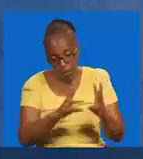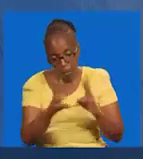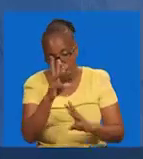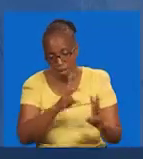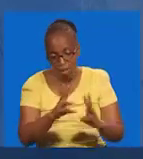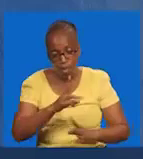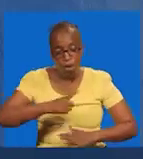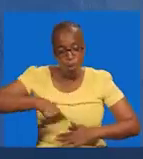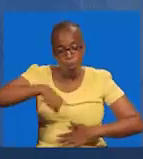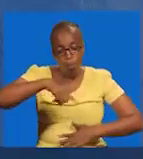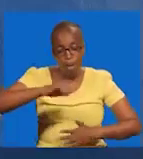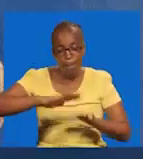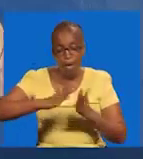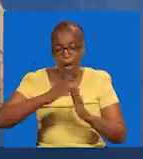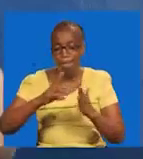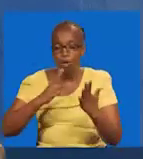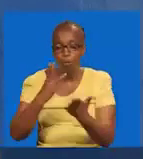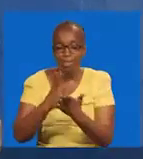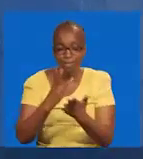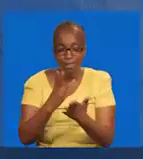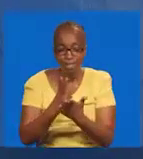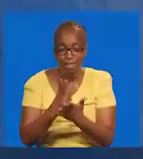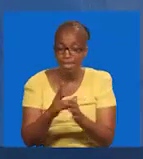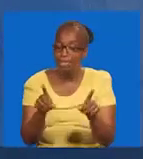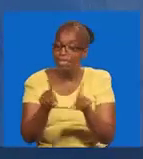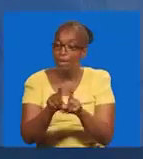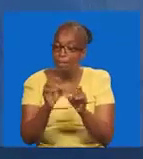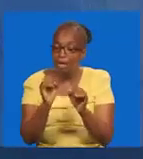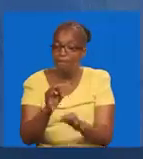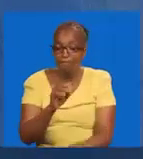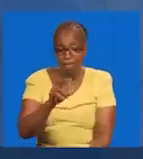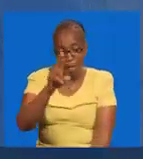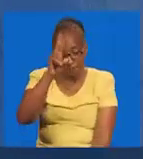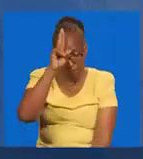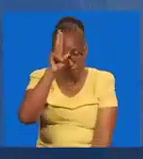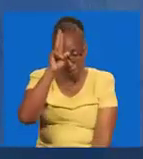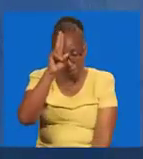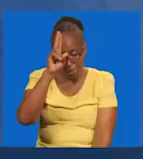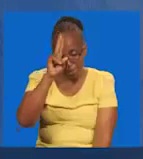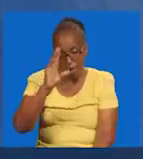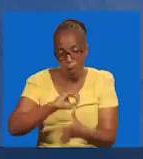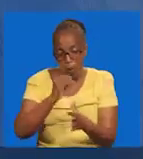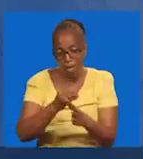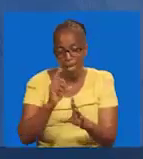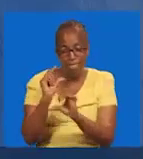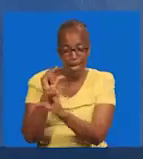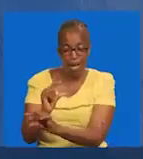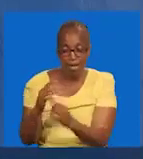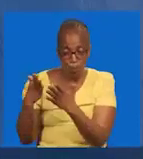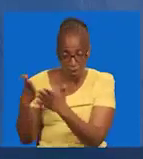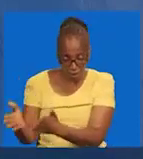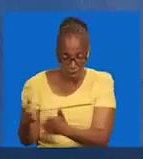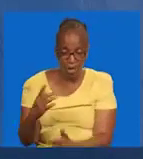Amefufuka. Sisi tutakuwa mashahidi. Kama ata wasikali walikuwa washahidi. Walisema.